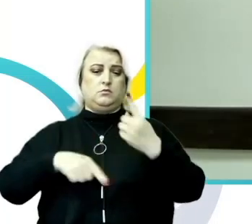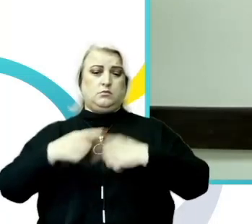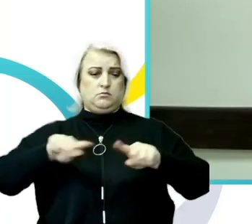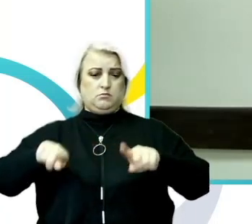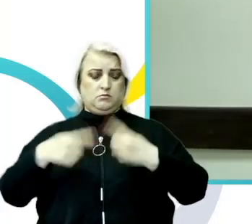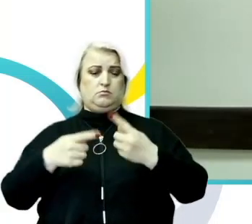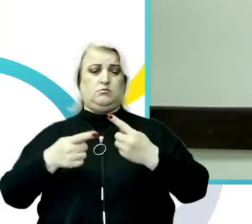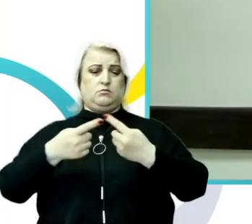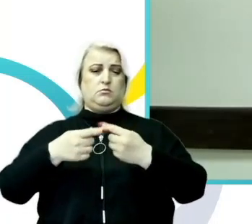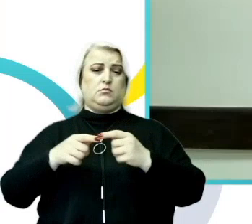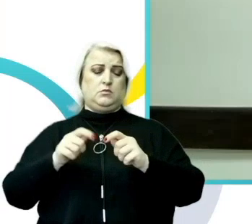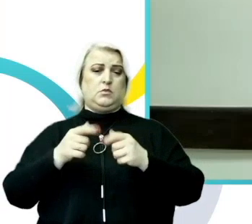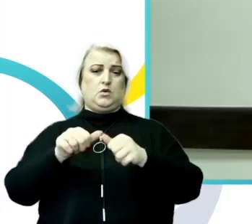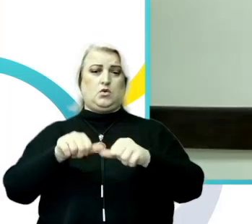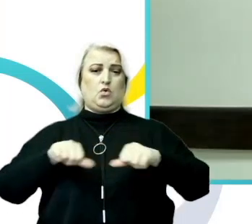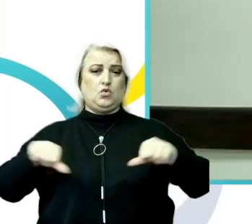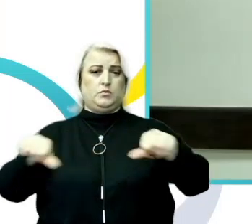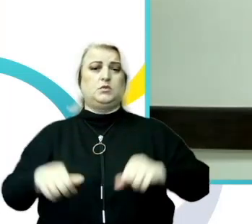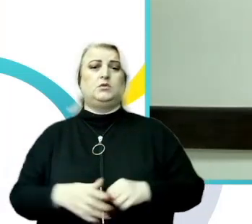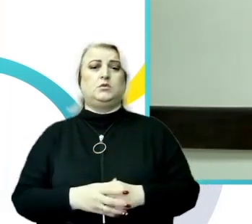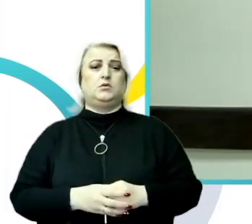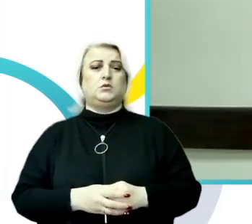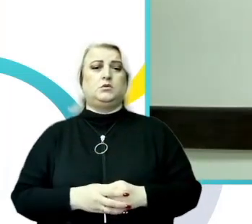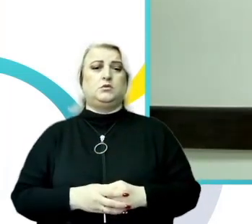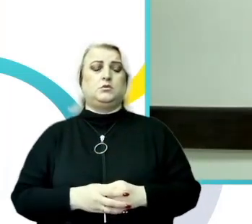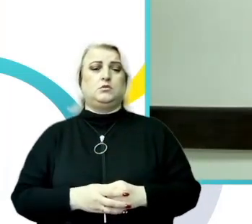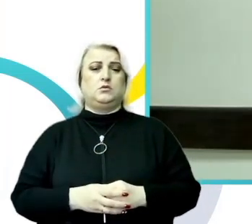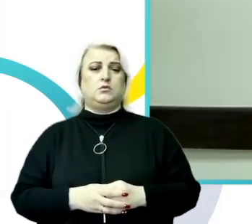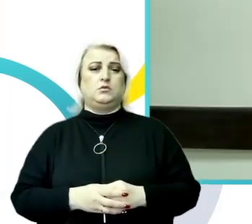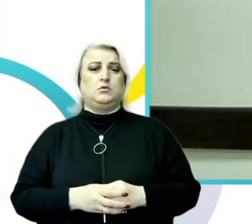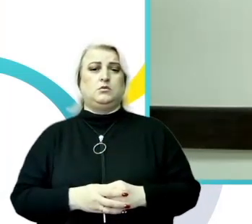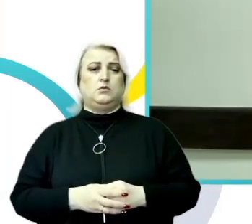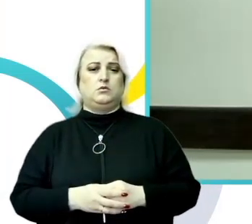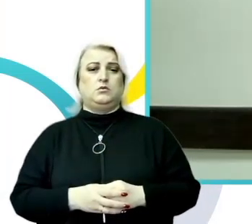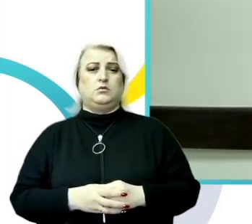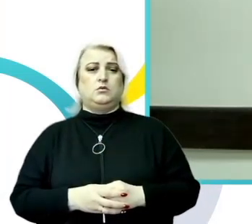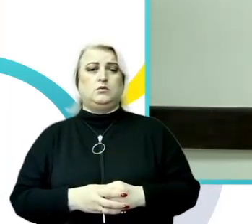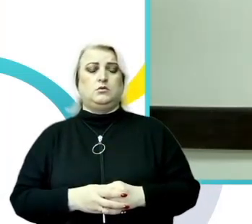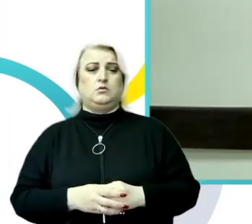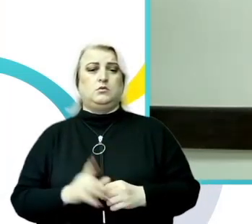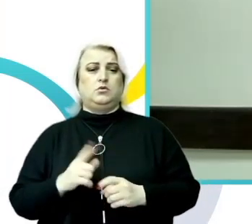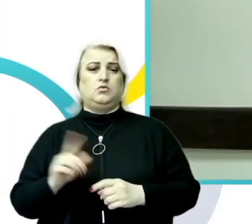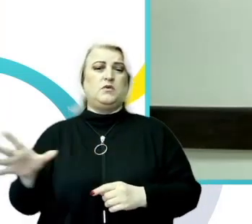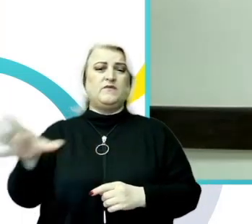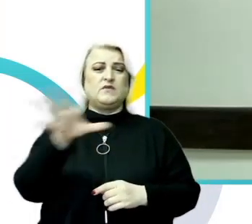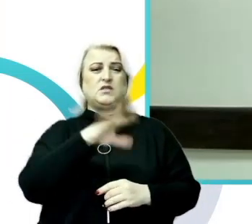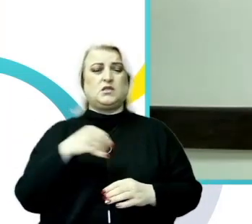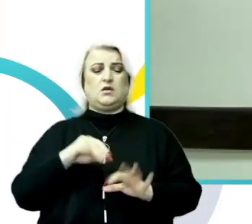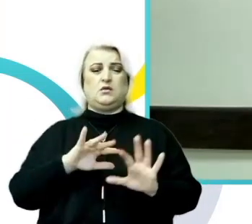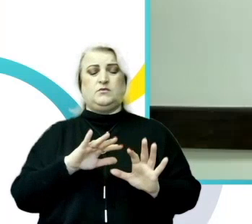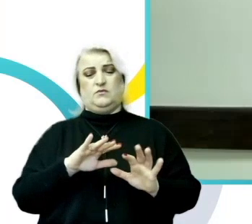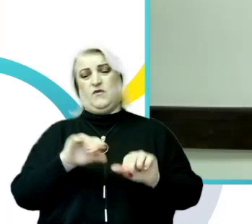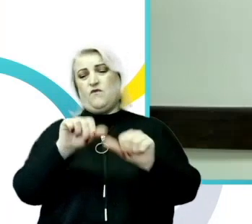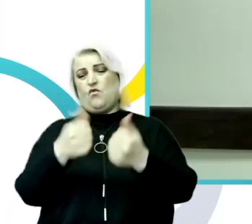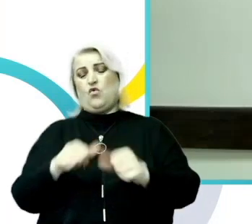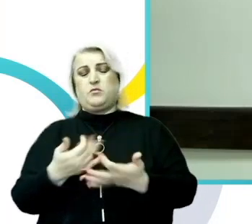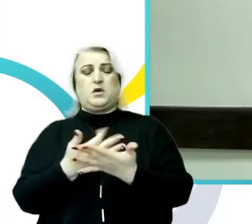etică în modul de avortare a tuturor cazuri de hărțuire sexuală